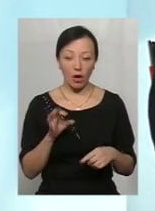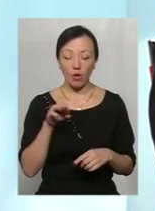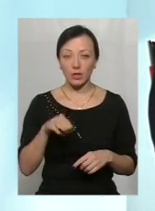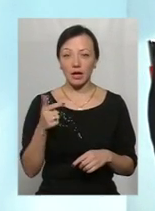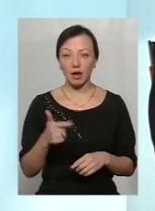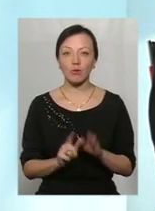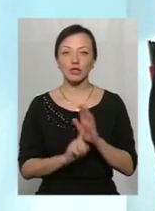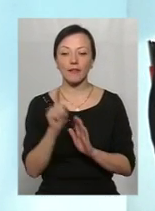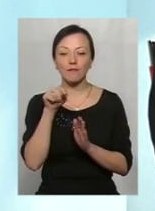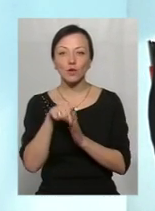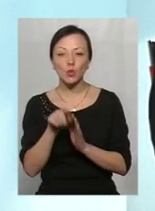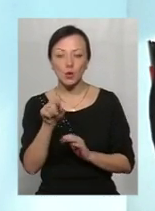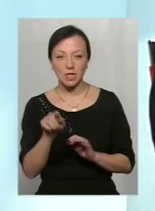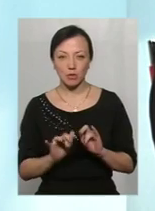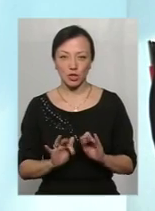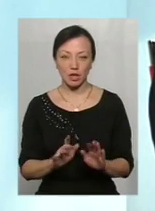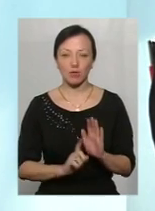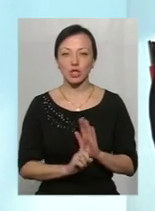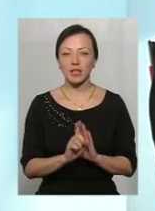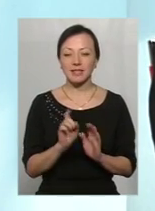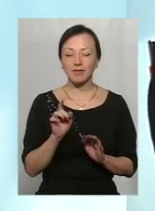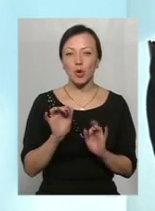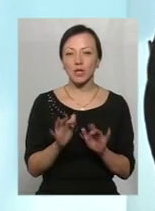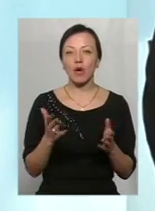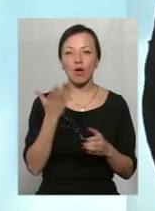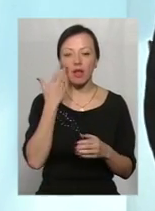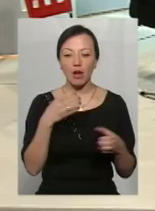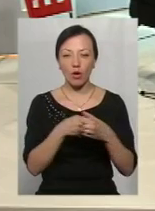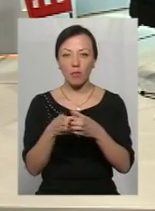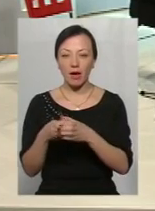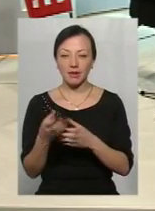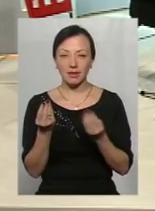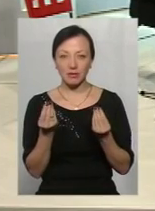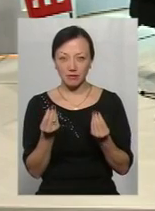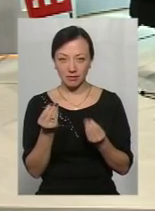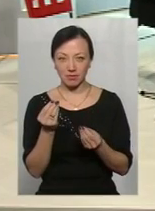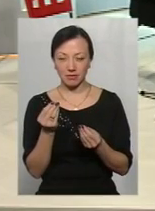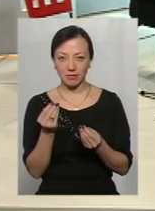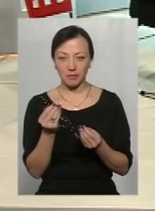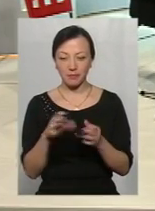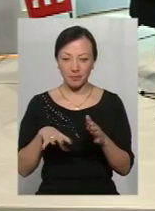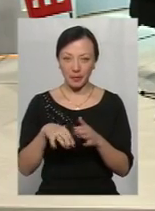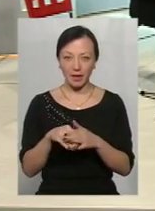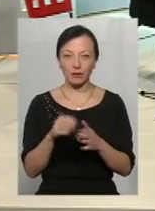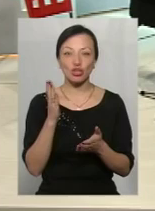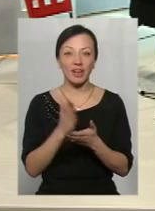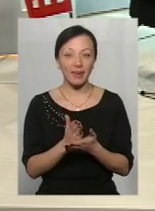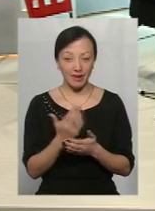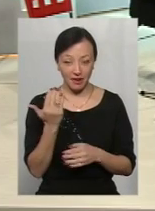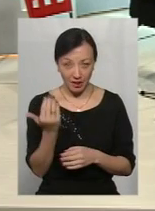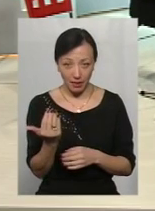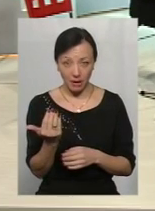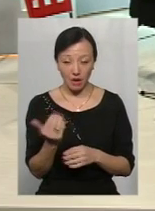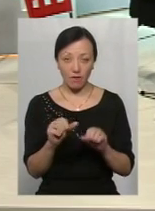почалися внутрішні процеси. Почалися внутрішні процеси, коли громади за рахунок вже тих джерел надходжень, які вже їхні,